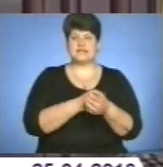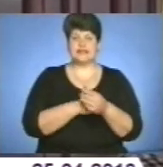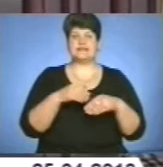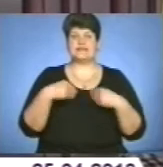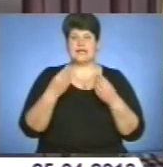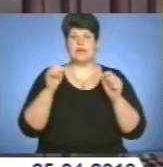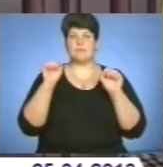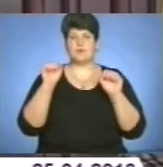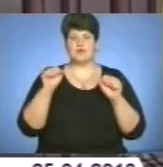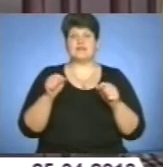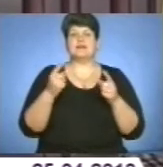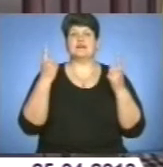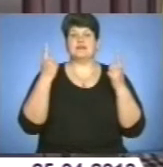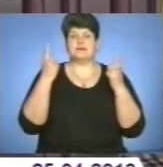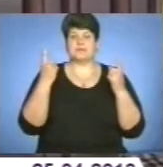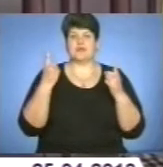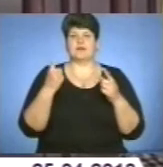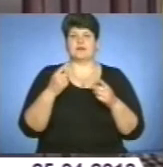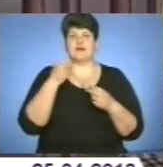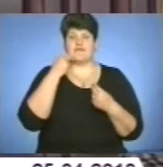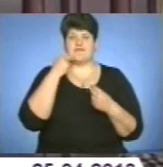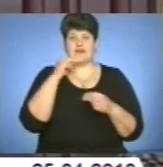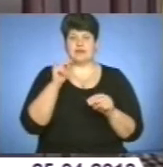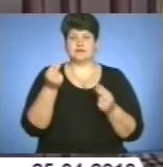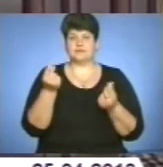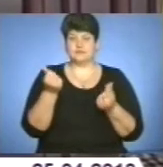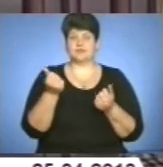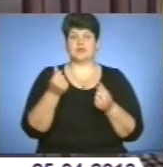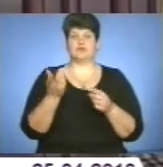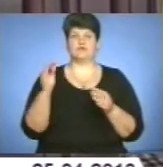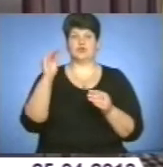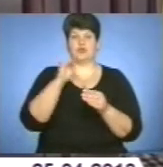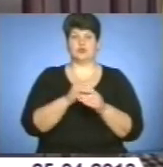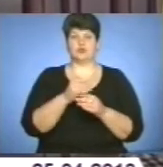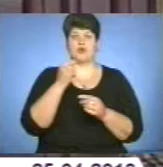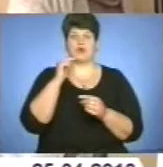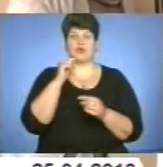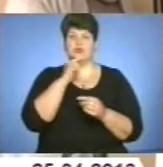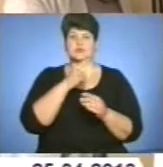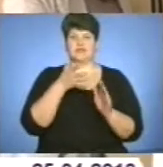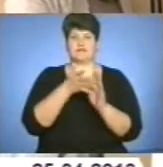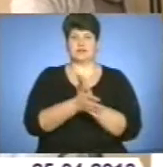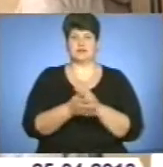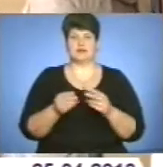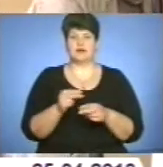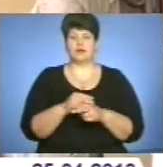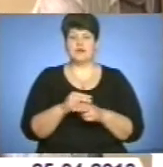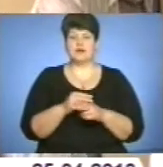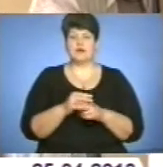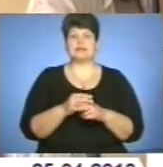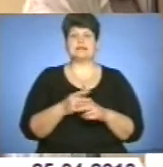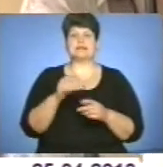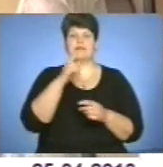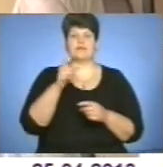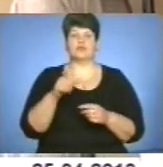значний та більш масштабний економічний ефект в додаток до економічних витрат на лікування. За українським та європейським законодавством